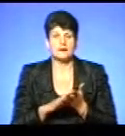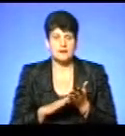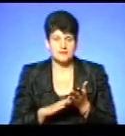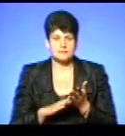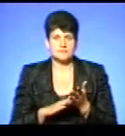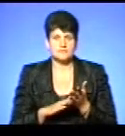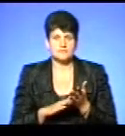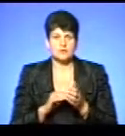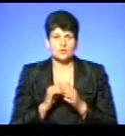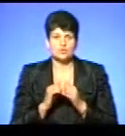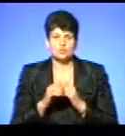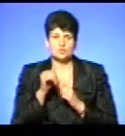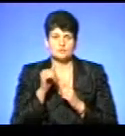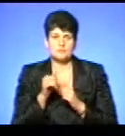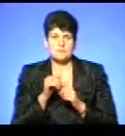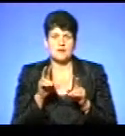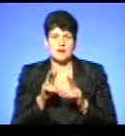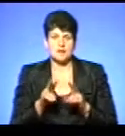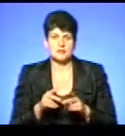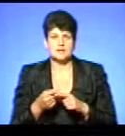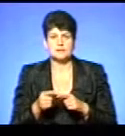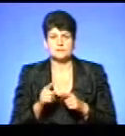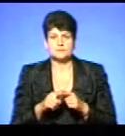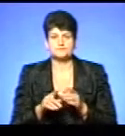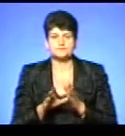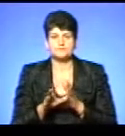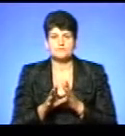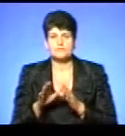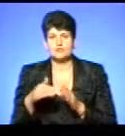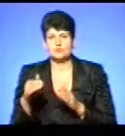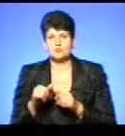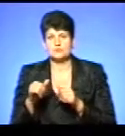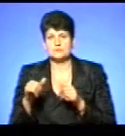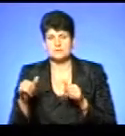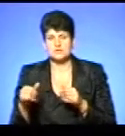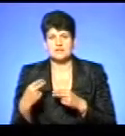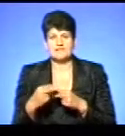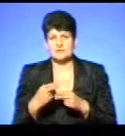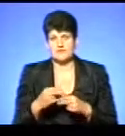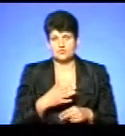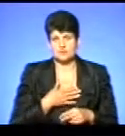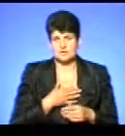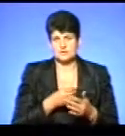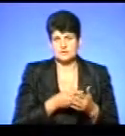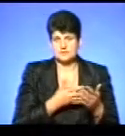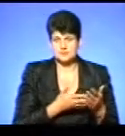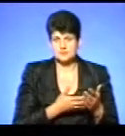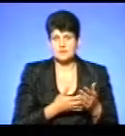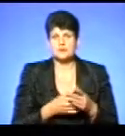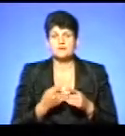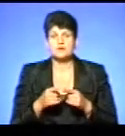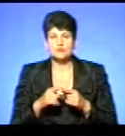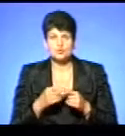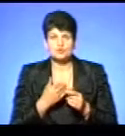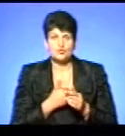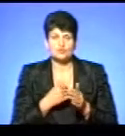щомісячно переглядали ціну на електроенергію в сторону збільшення, не коригуючи наших тарифів. При цьому ще раз хочу